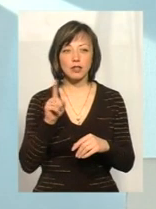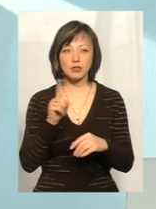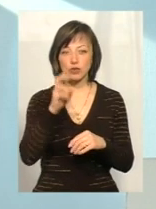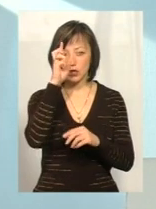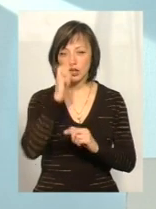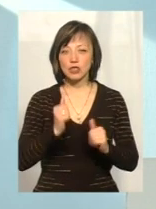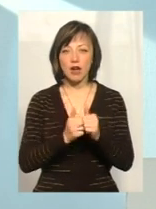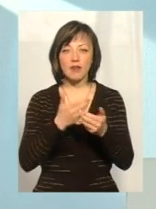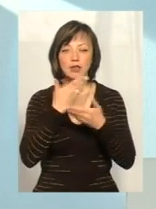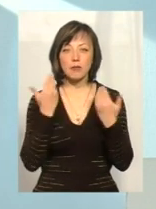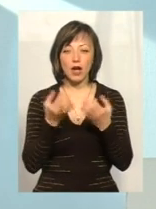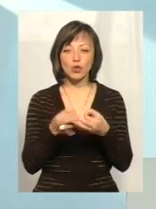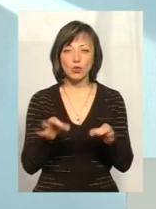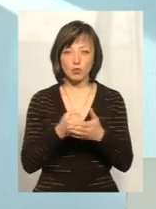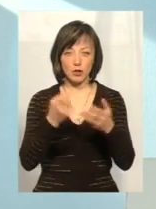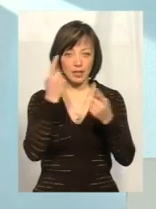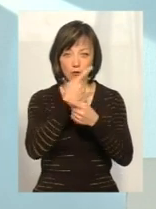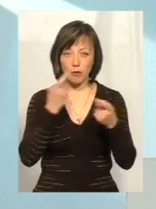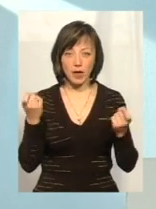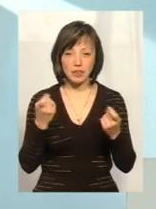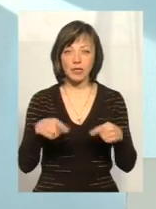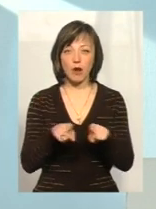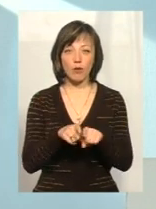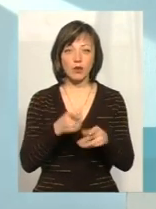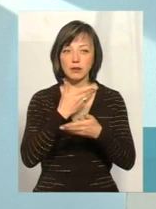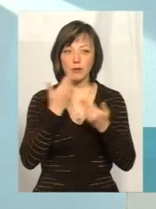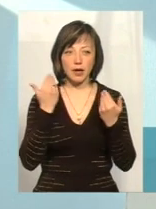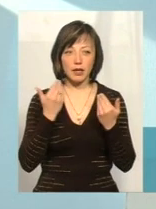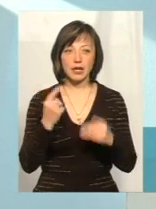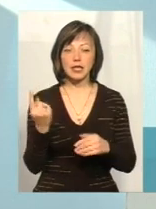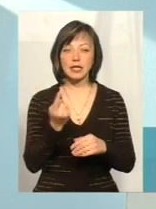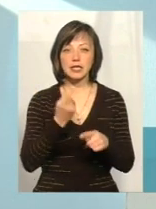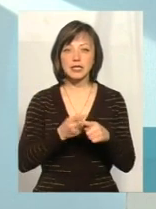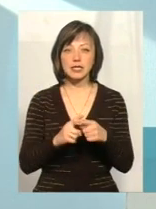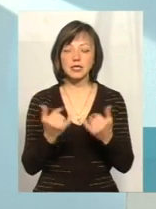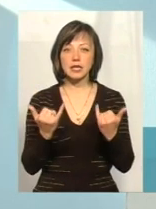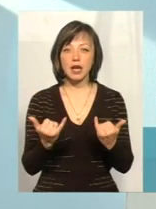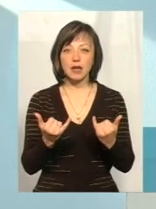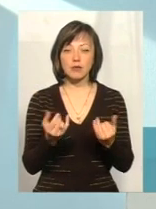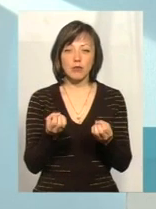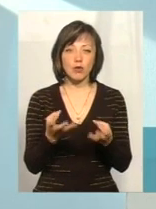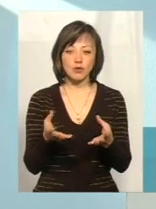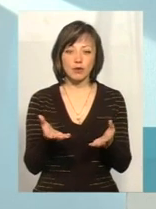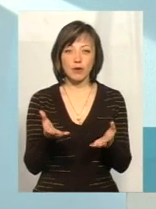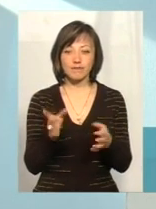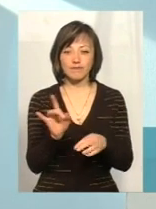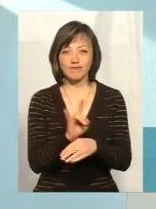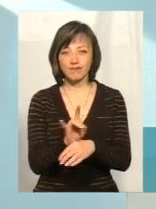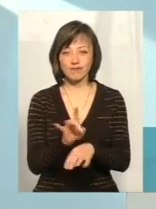держава не має доступу до інформації, такого немає. Єдине, це зараз йде просто маніпулювання